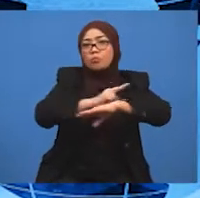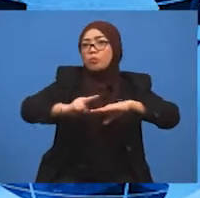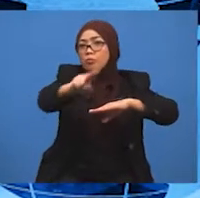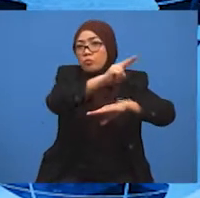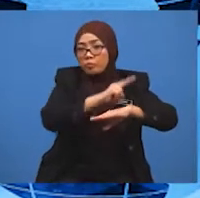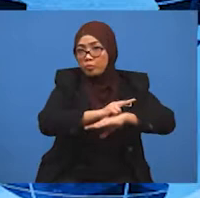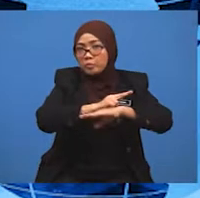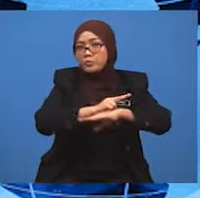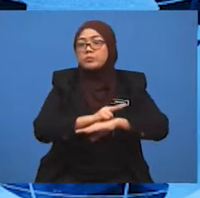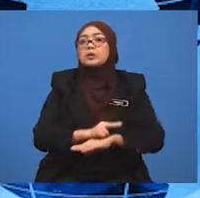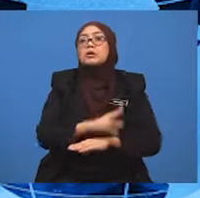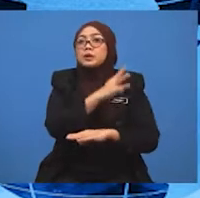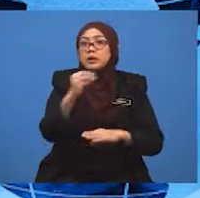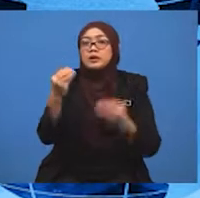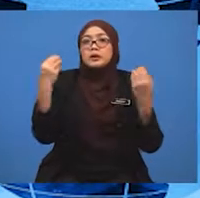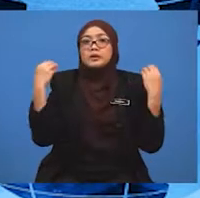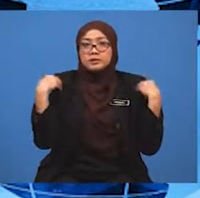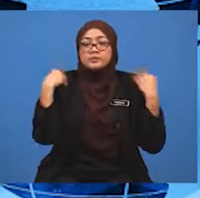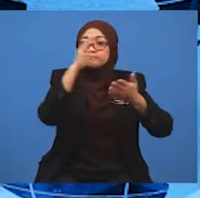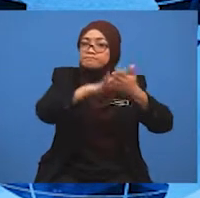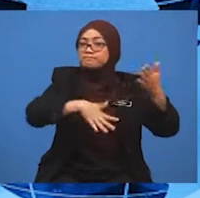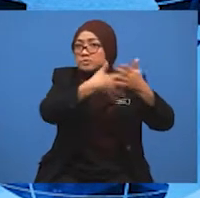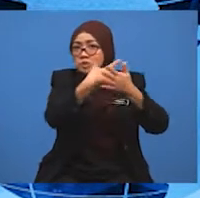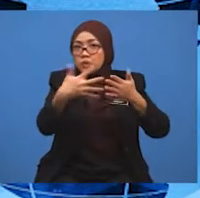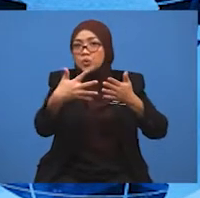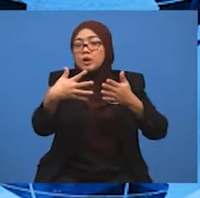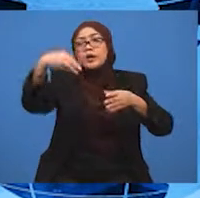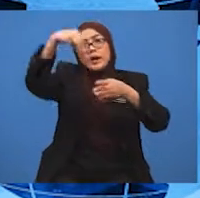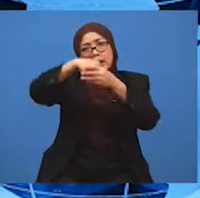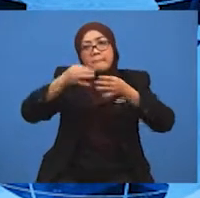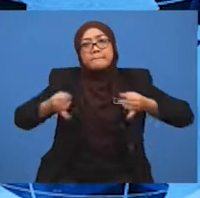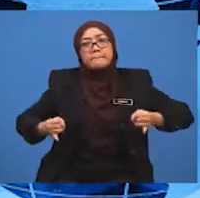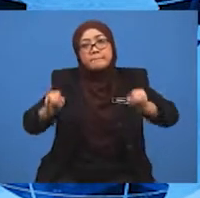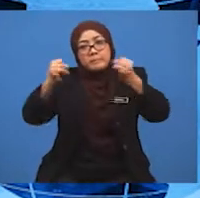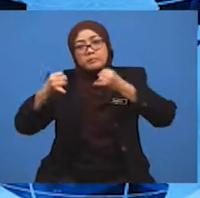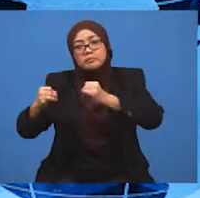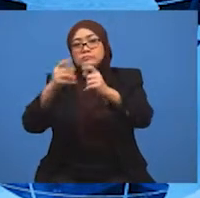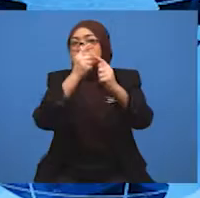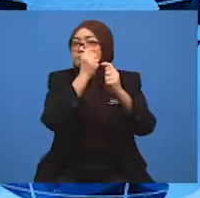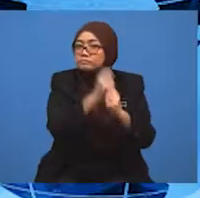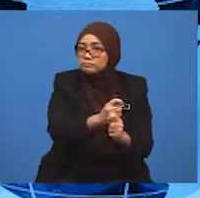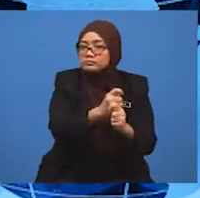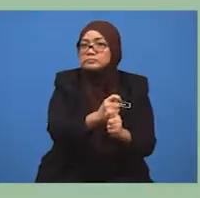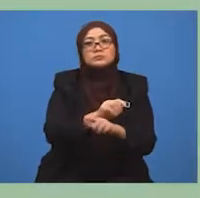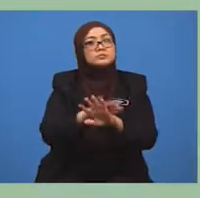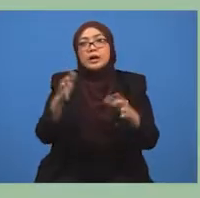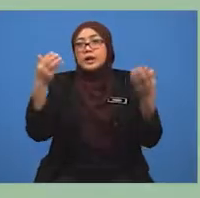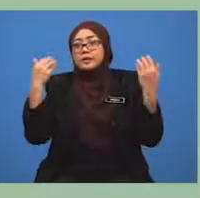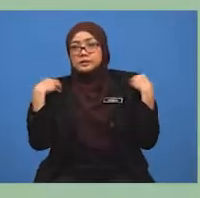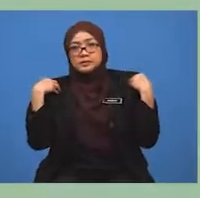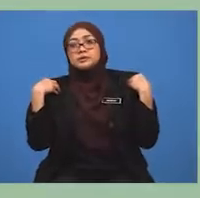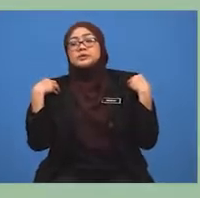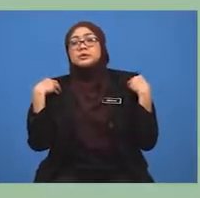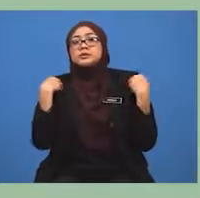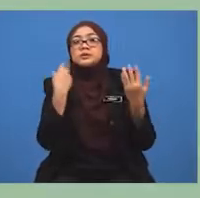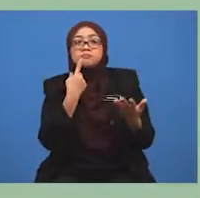menawarkan perkhidmatan berjadual dalam laluan tetap tanpa penempahan. Mari